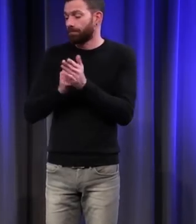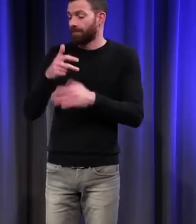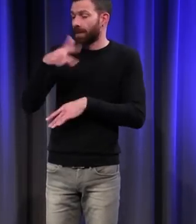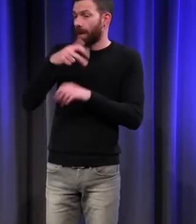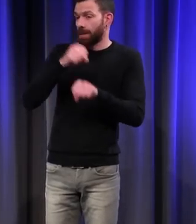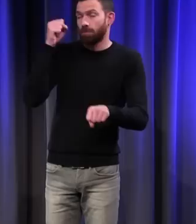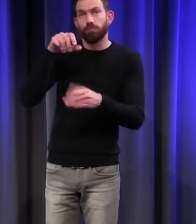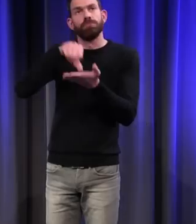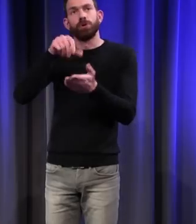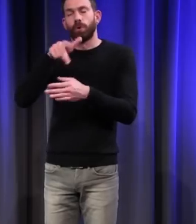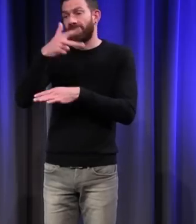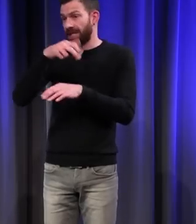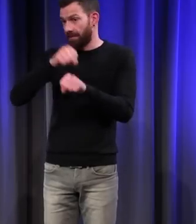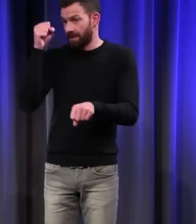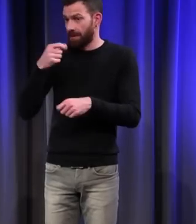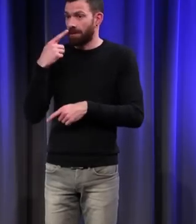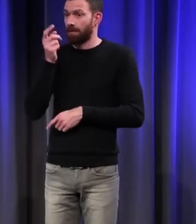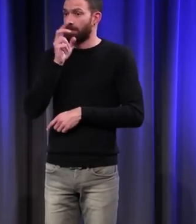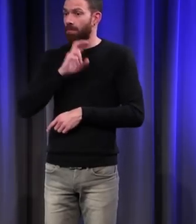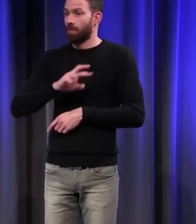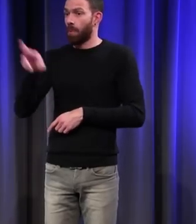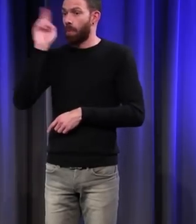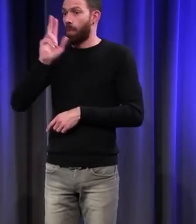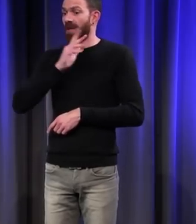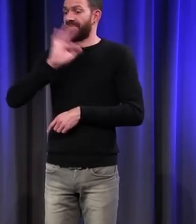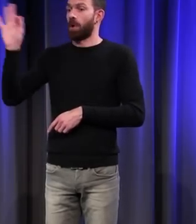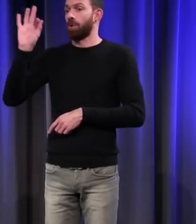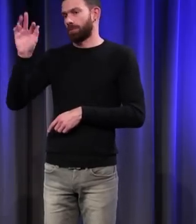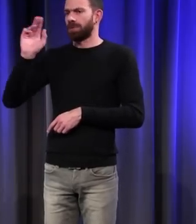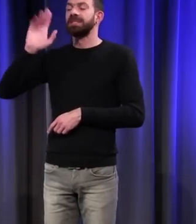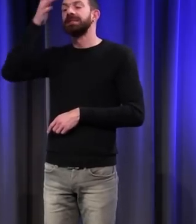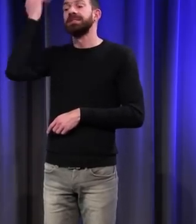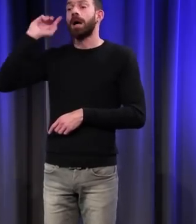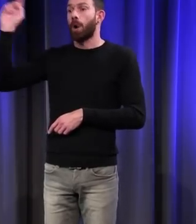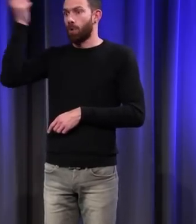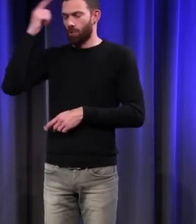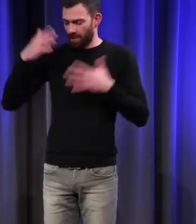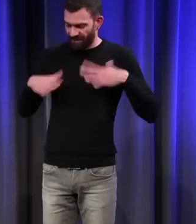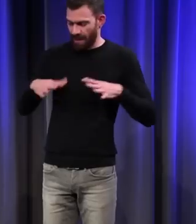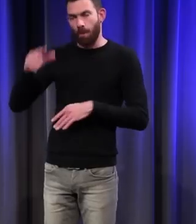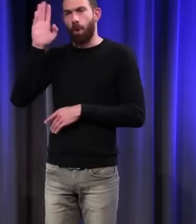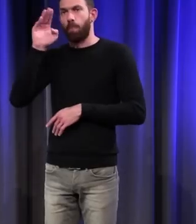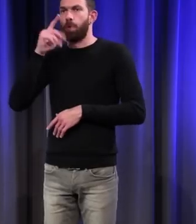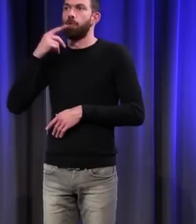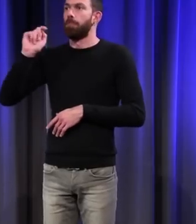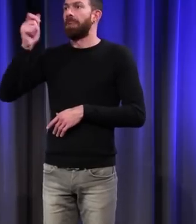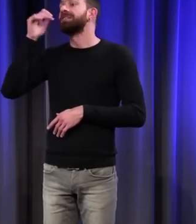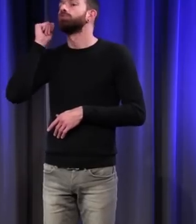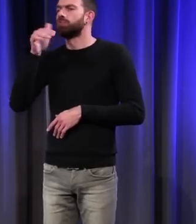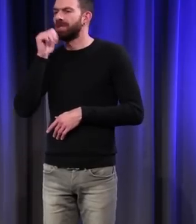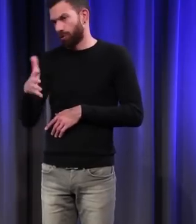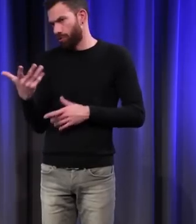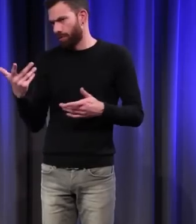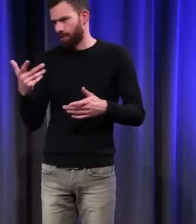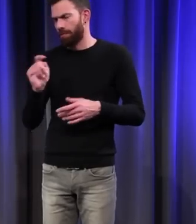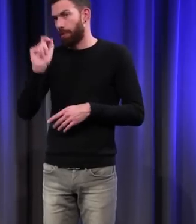au milieu du XIIIe siècle, le roi de France Saint-Louis s'habille en bleu presque tous les jours. Le premier roi de France qui le fasse au